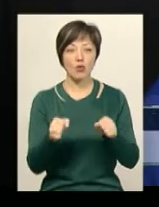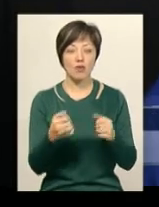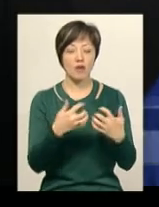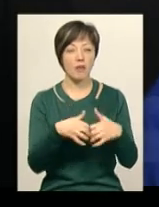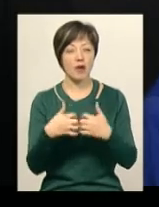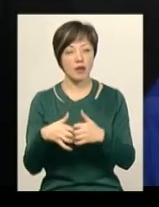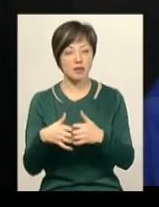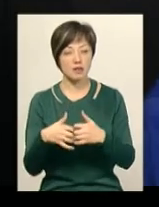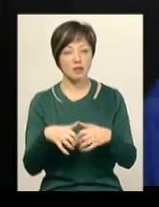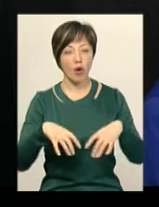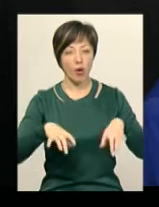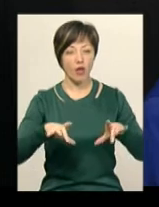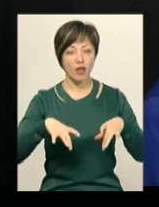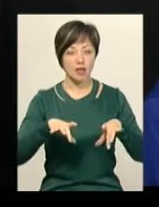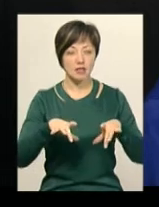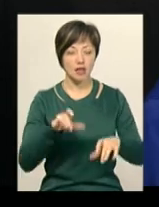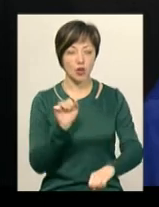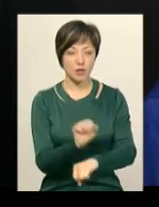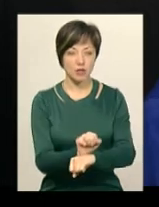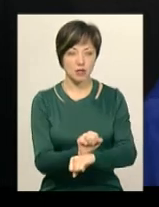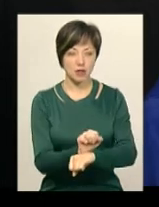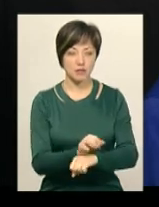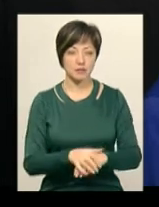колеса, тормоза.